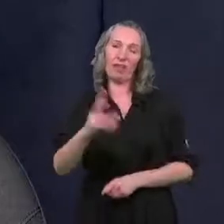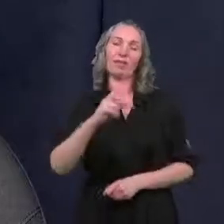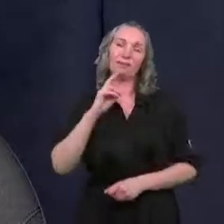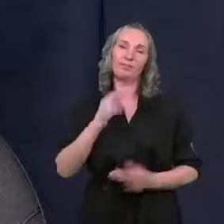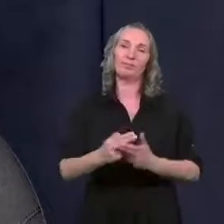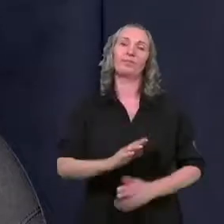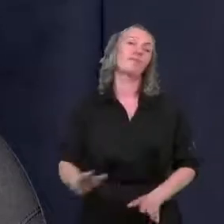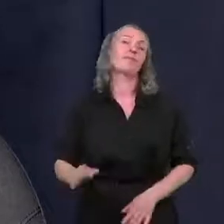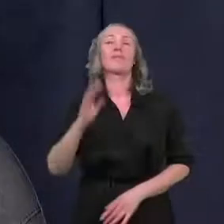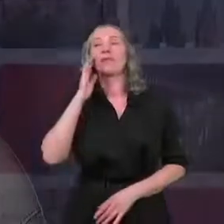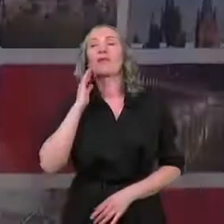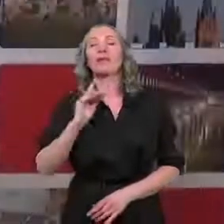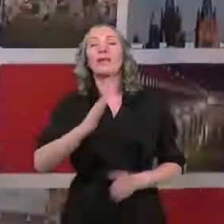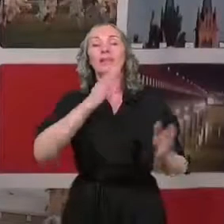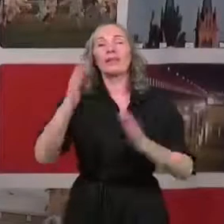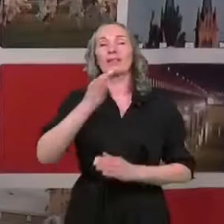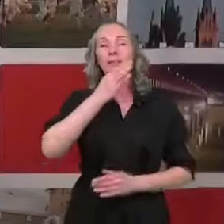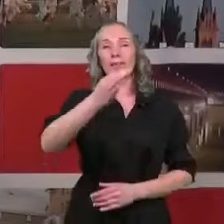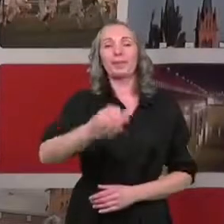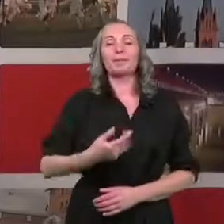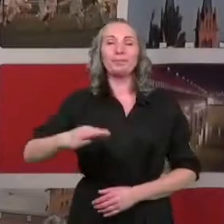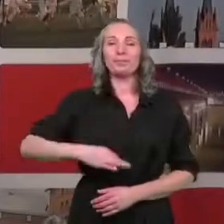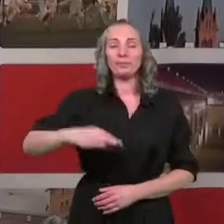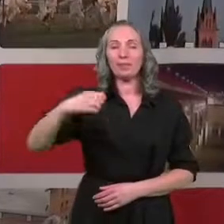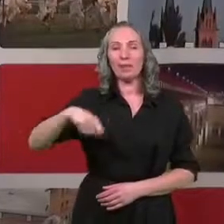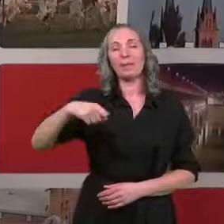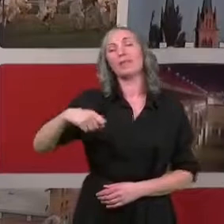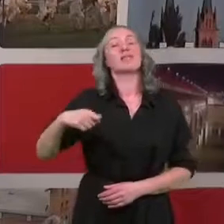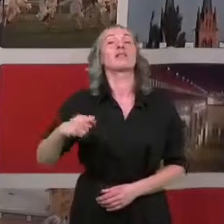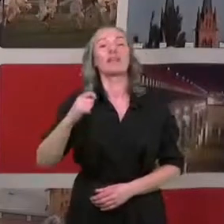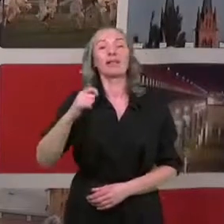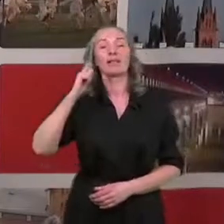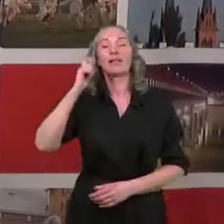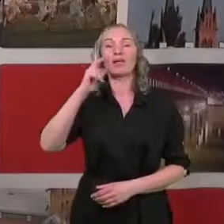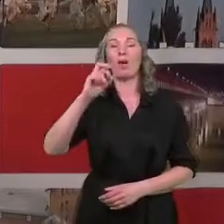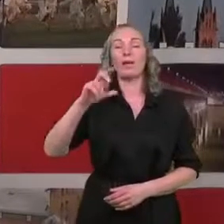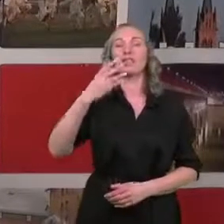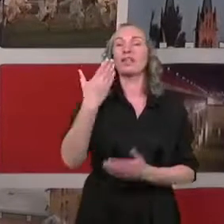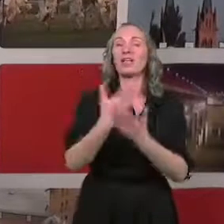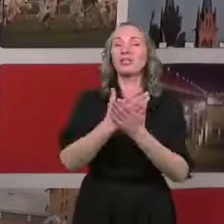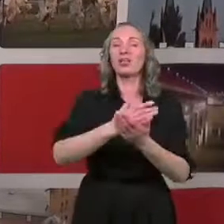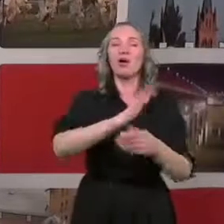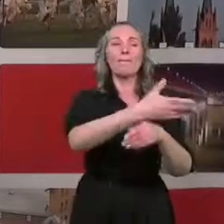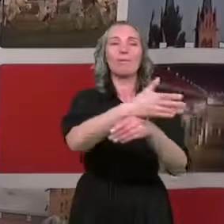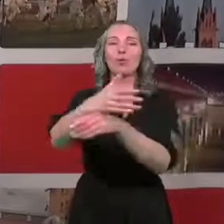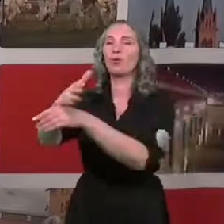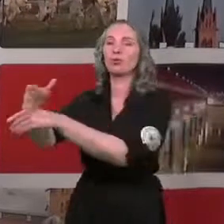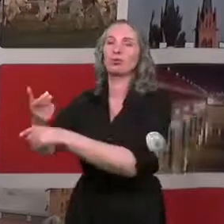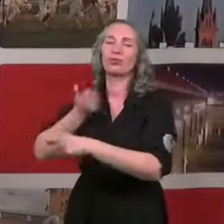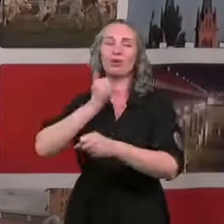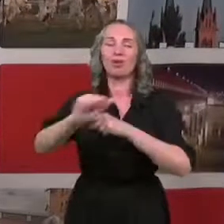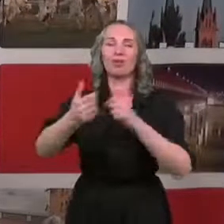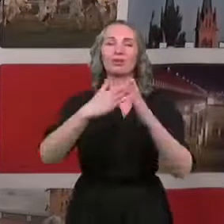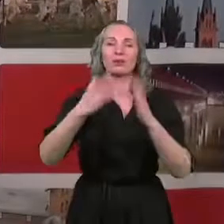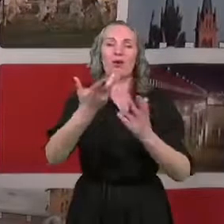za słowa. Kolejne pytanie. Pani prezydent Kopaczewska, dlaczego jest tyle pustostanów, które stoją przez lata i